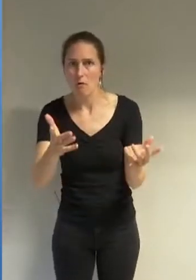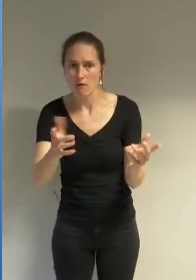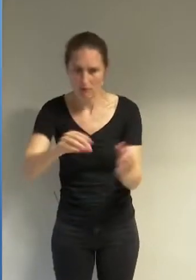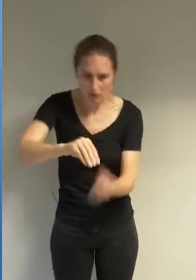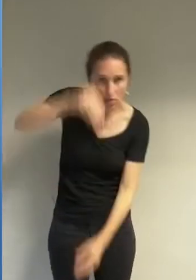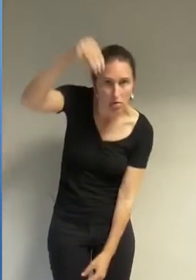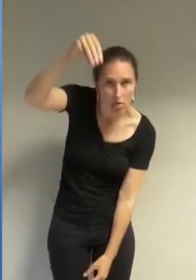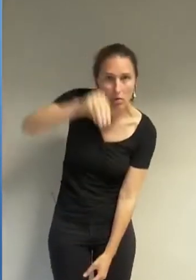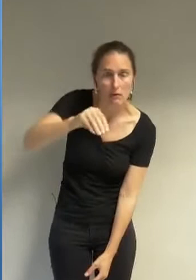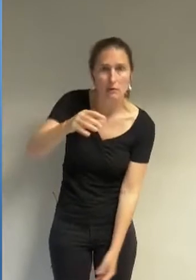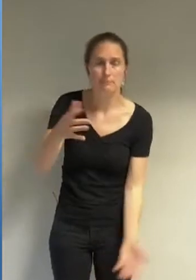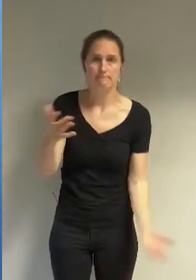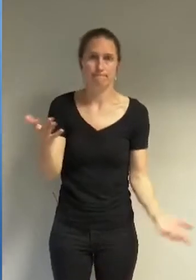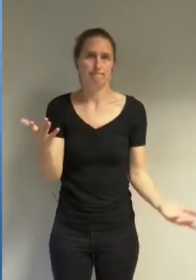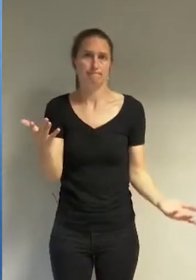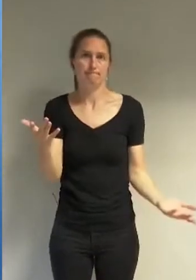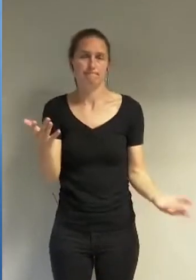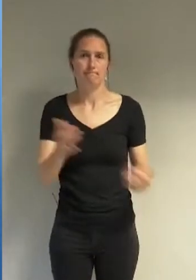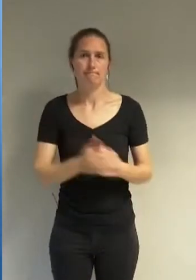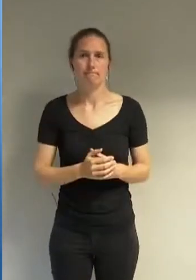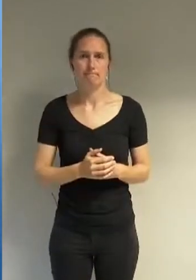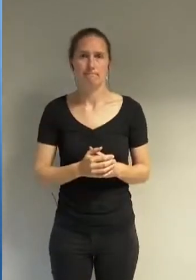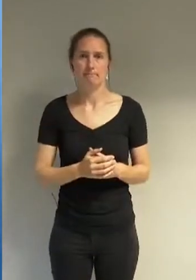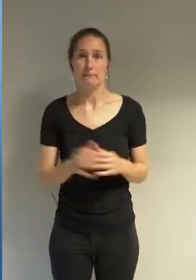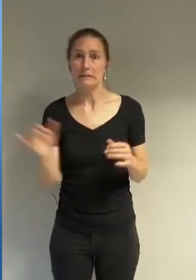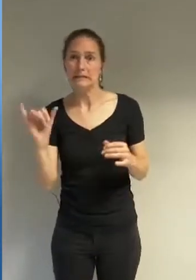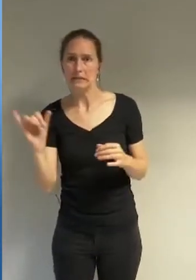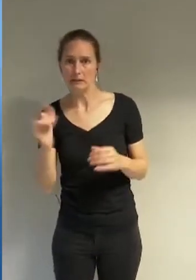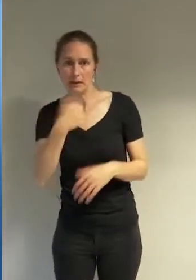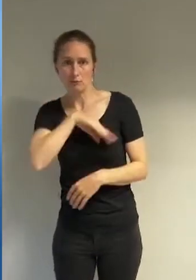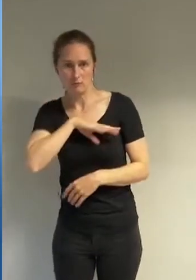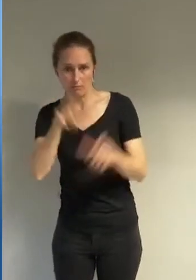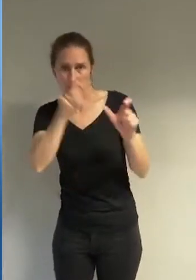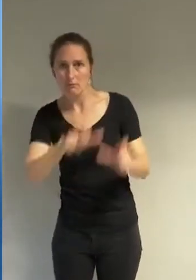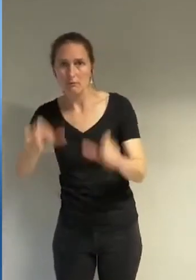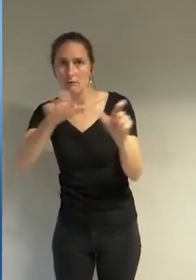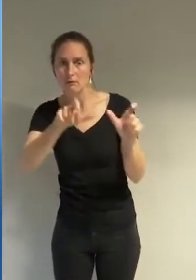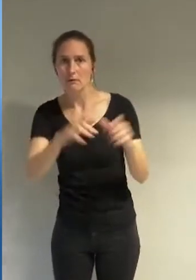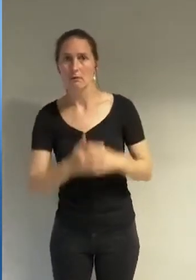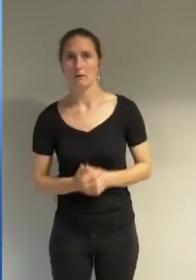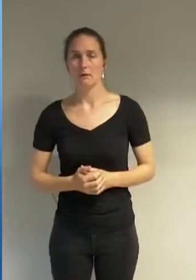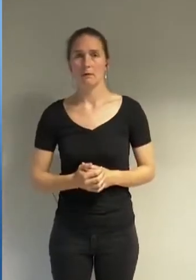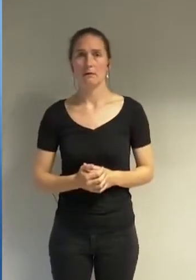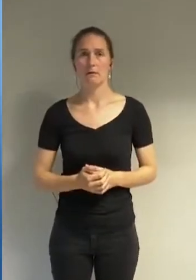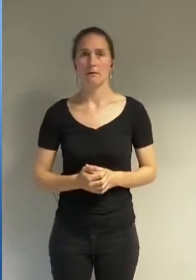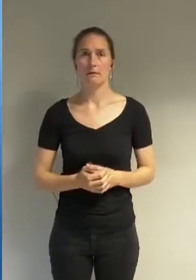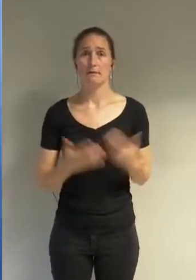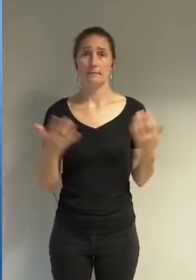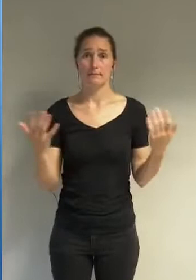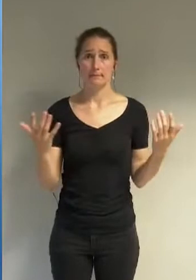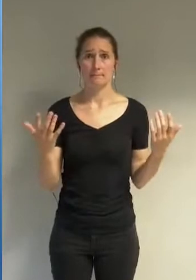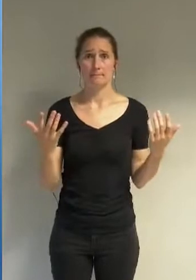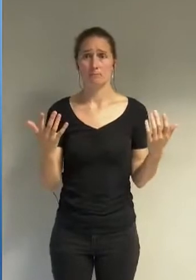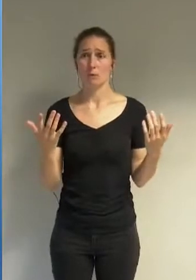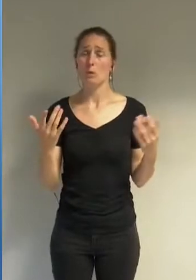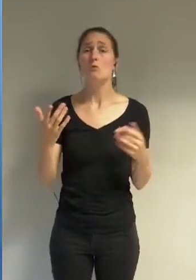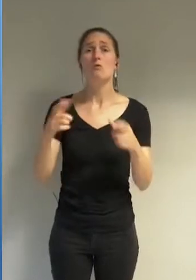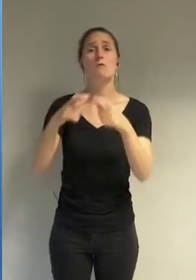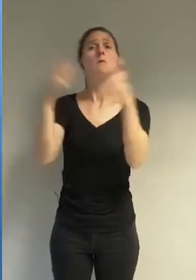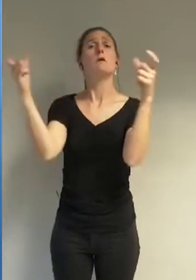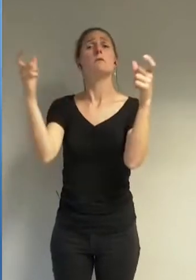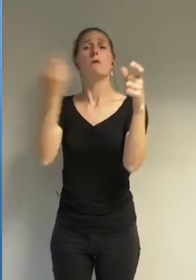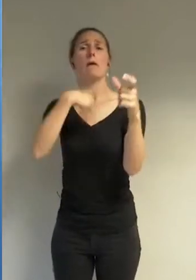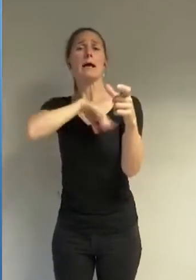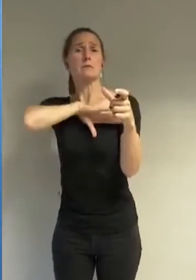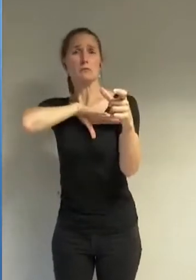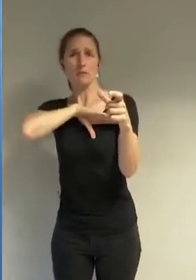pas leur soutien-gorge sous leur burkinis qui s'en chargera dans quelle mesure la responsabilité de l'institution paraît